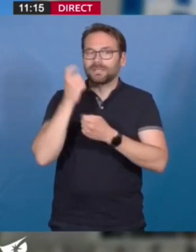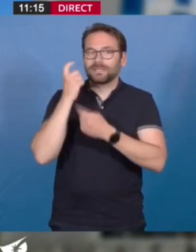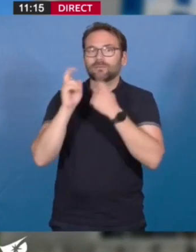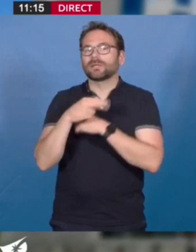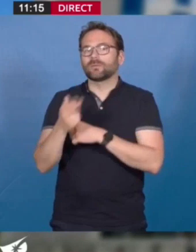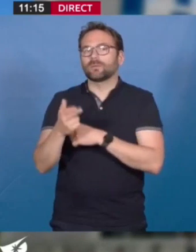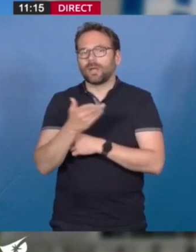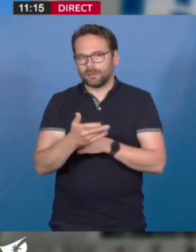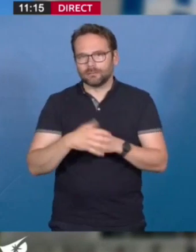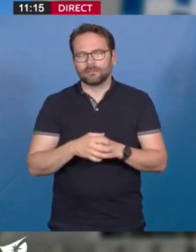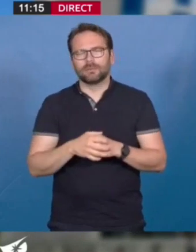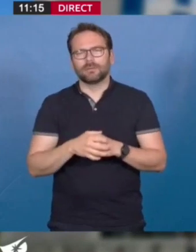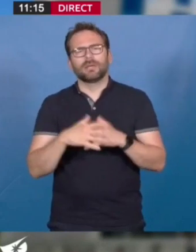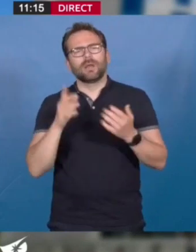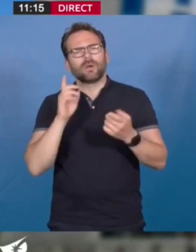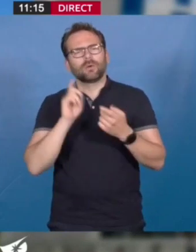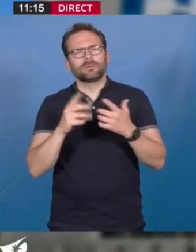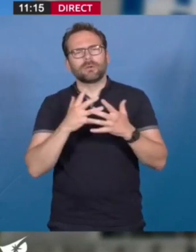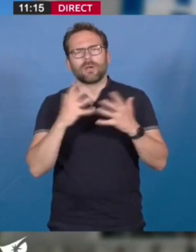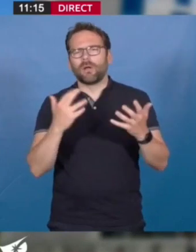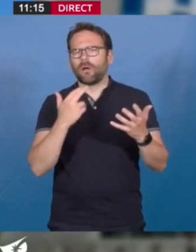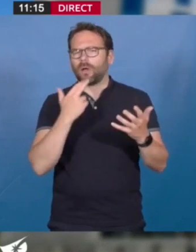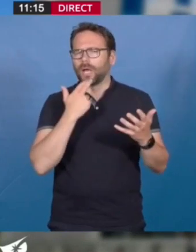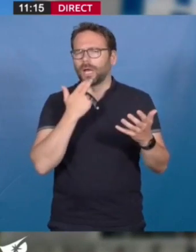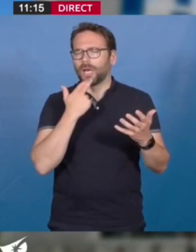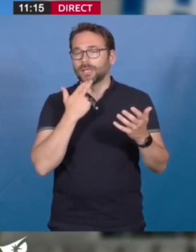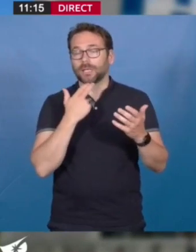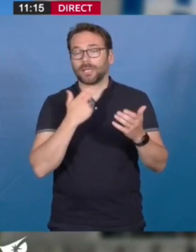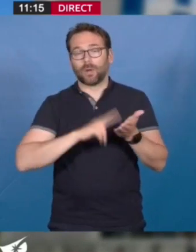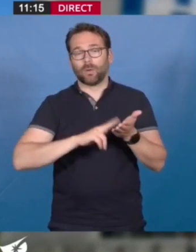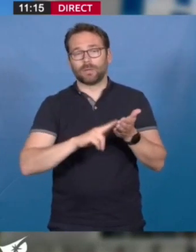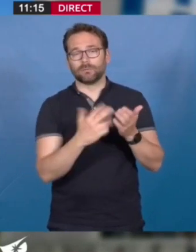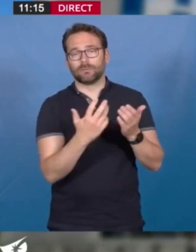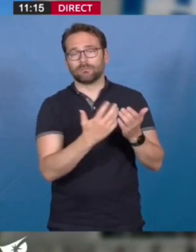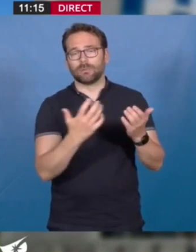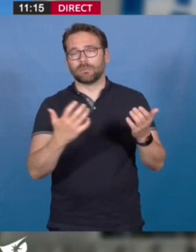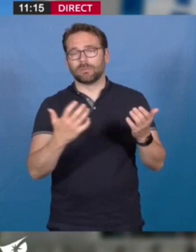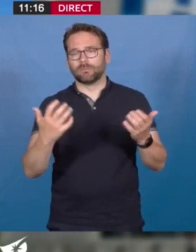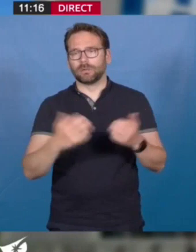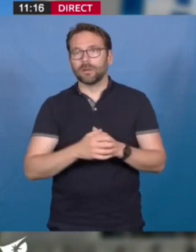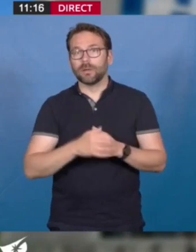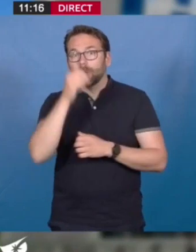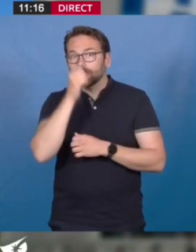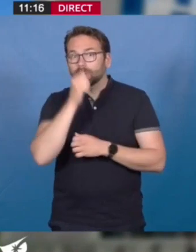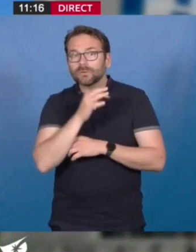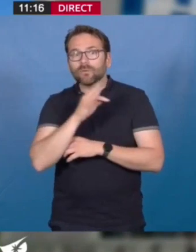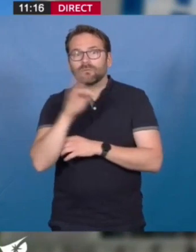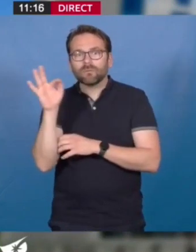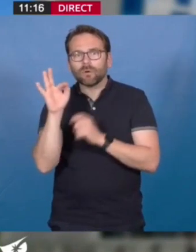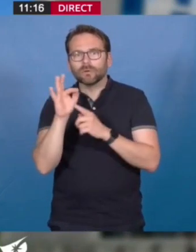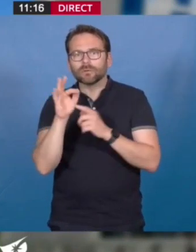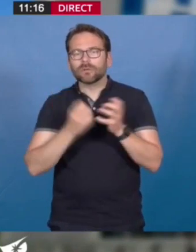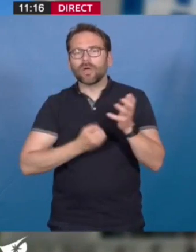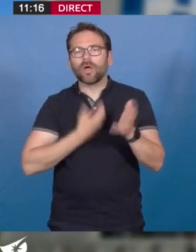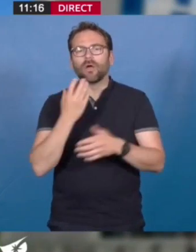montrer la grande qualité de nos collections. Le seul musée en France a disposé d'une oeuvre de